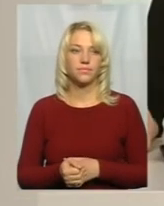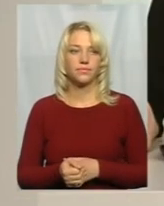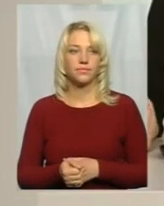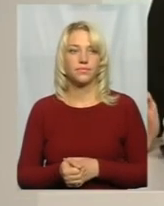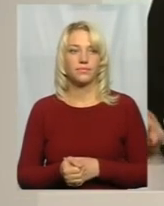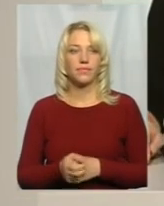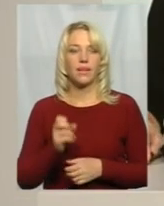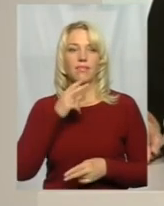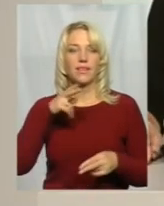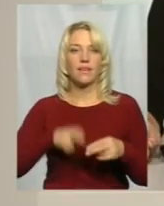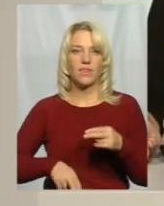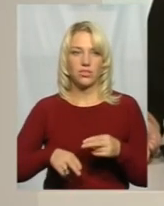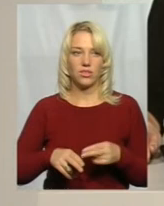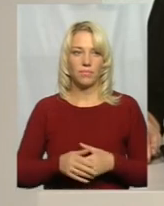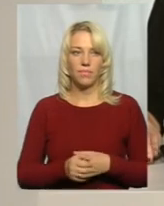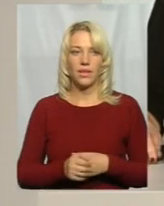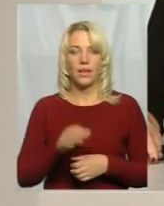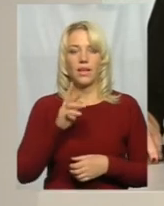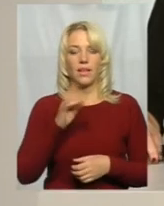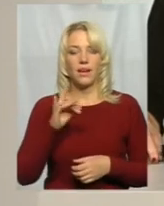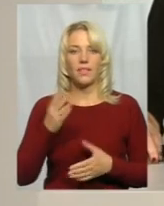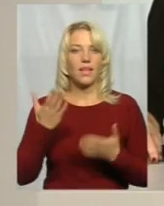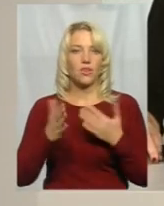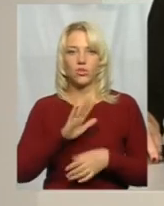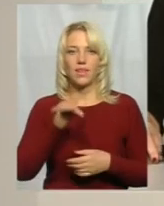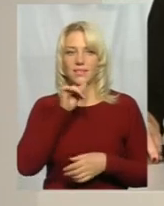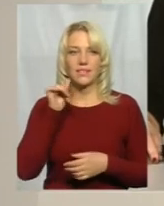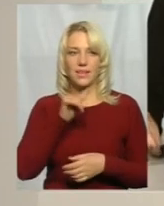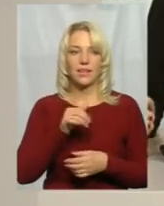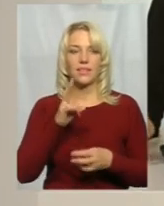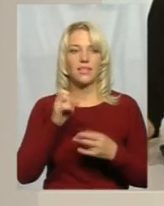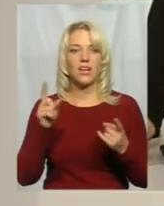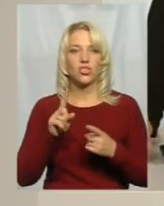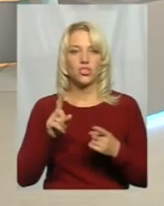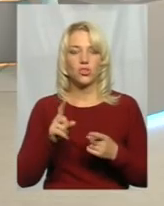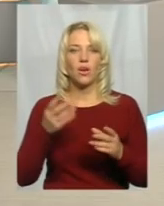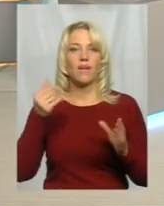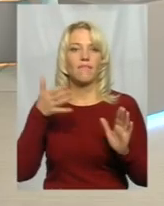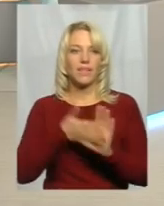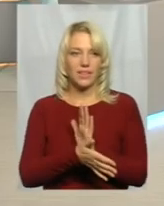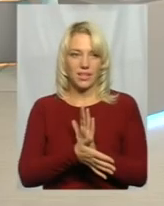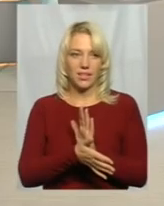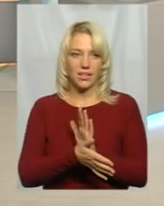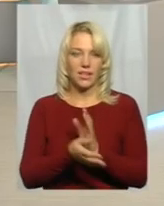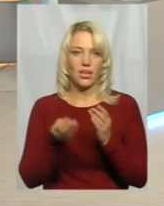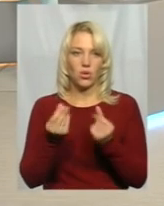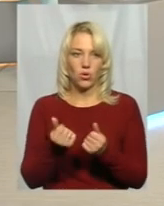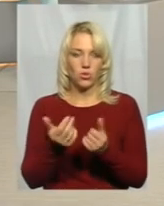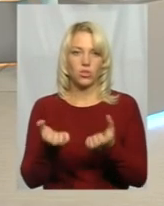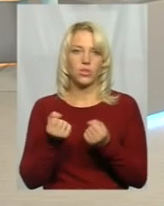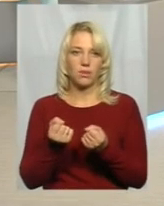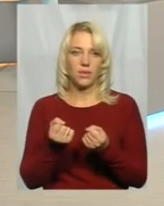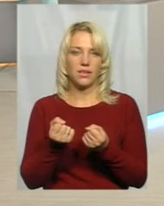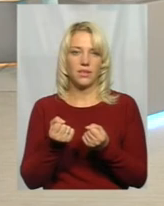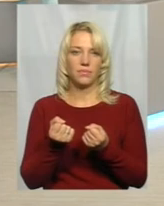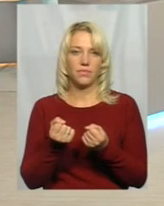І на завершення, пані Ірино, якщо не секрет, на що витратили гроші, отримані гроші?